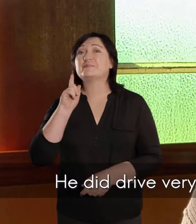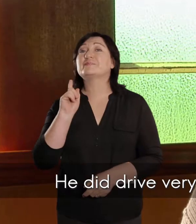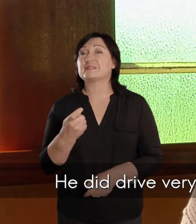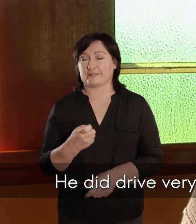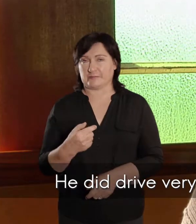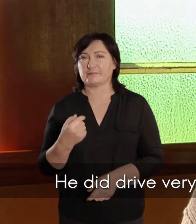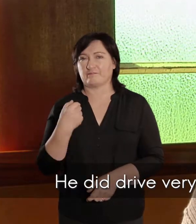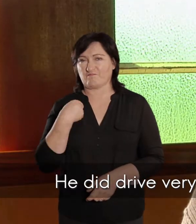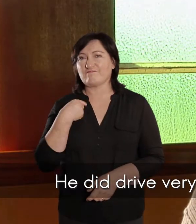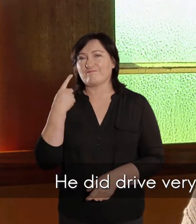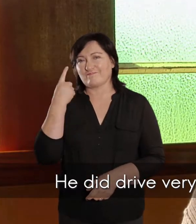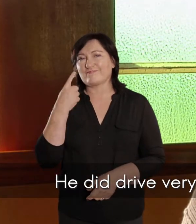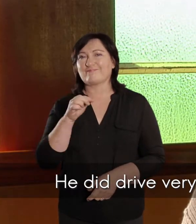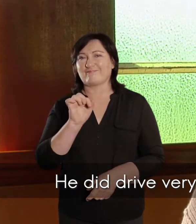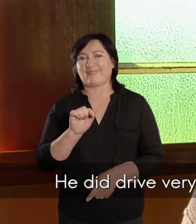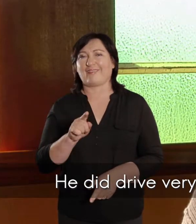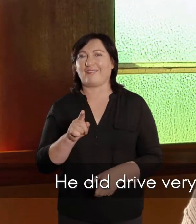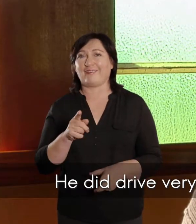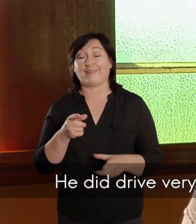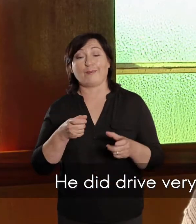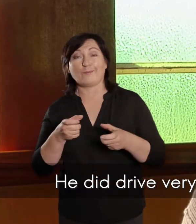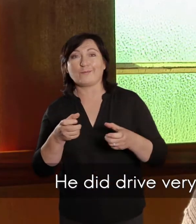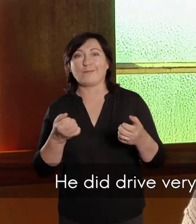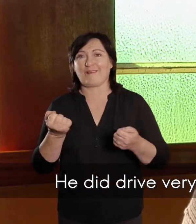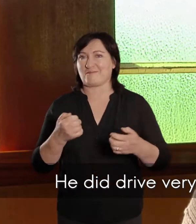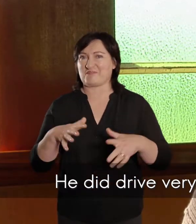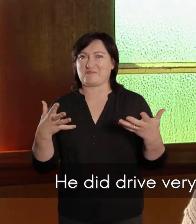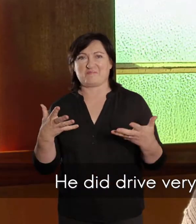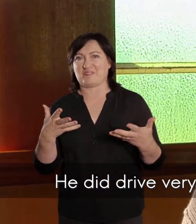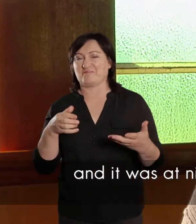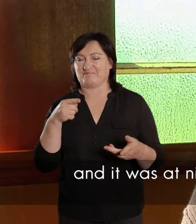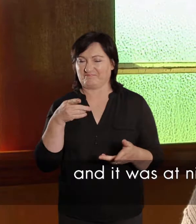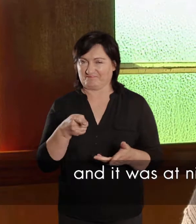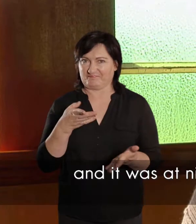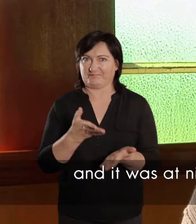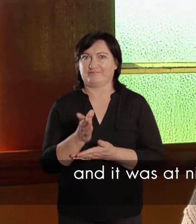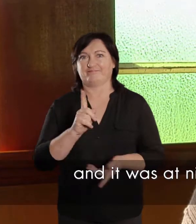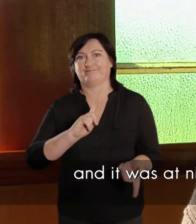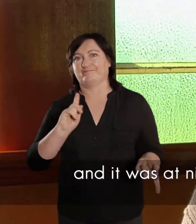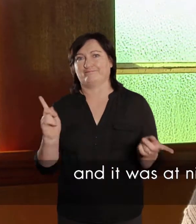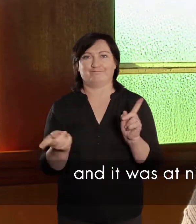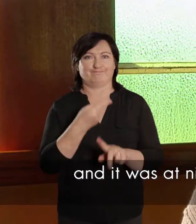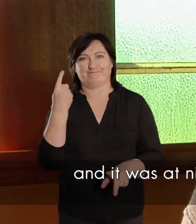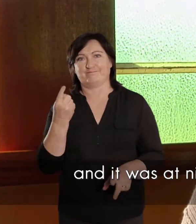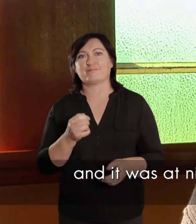en so dit was moendlik, dat hy beer oor die motor verloor het, en was in die nacht,